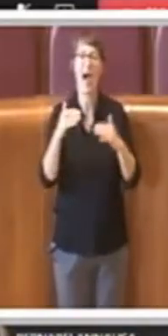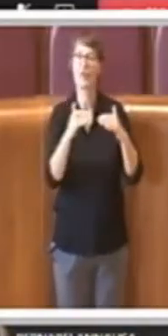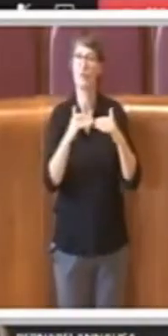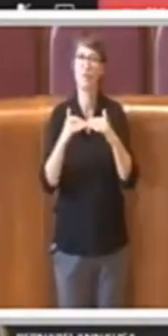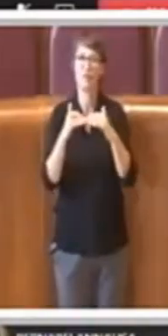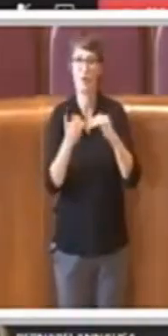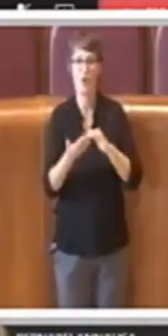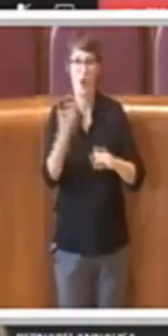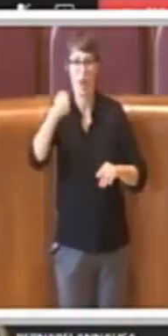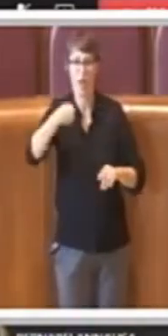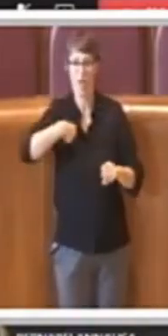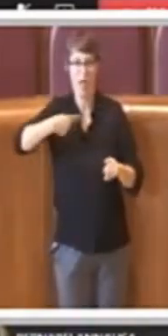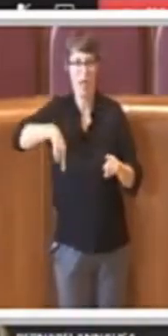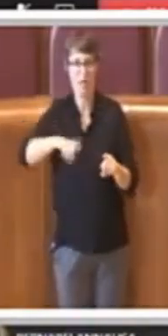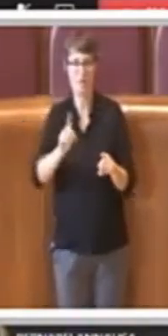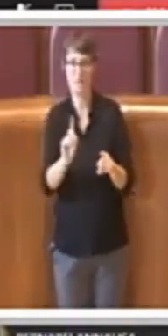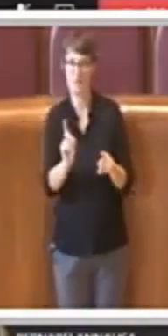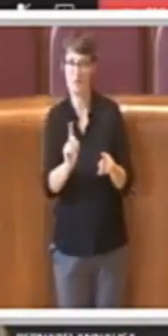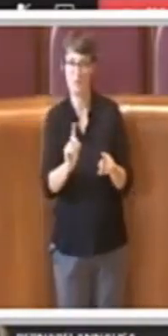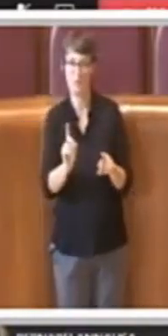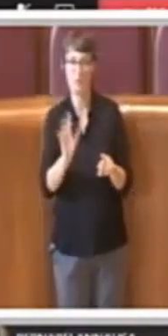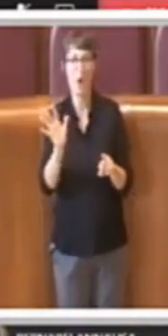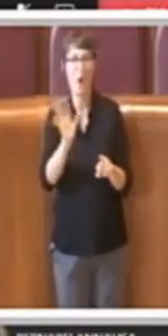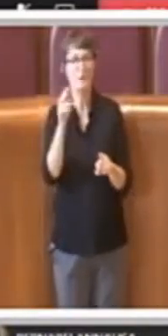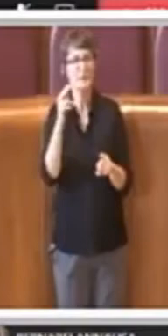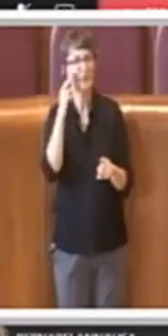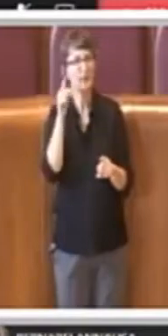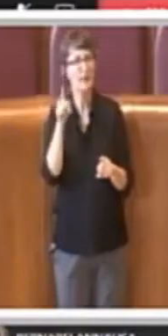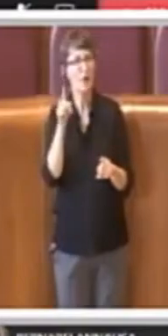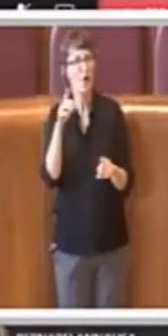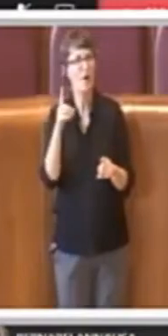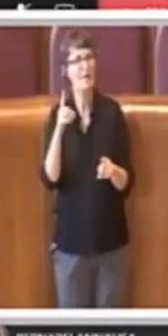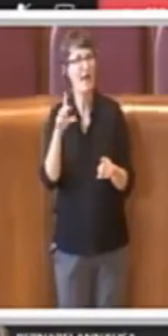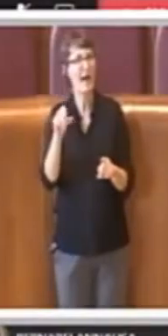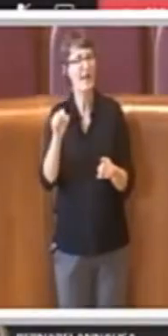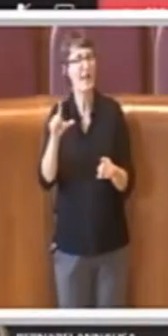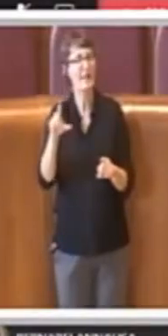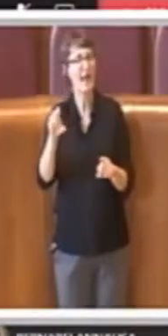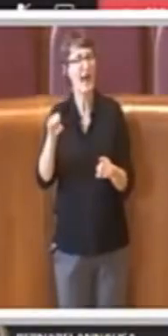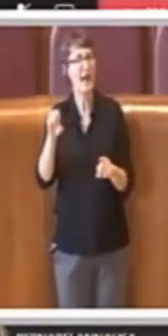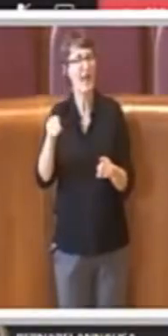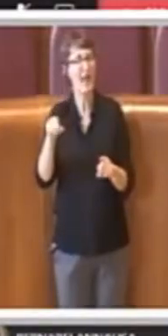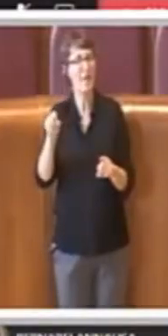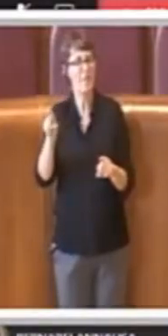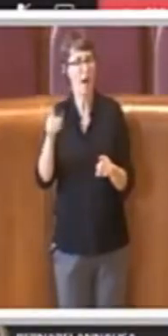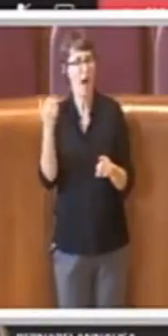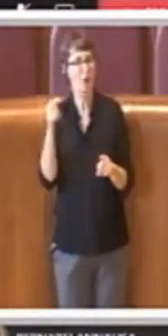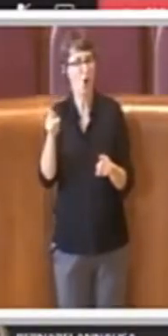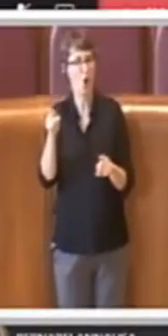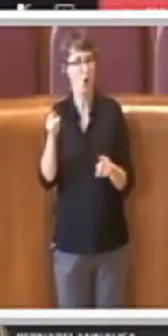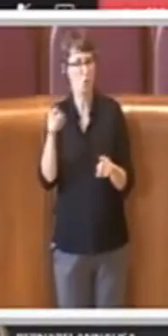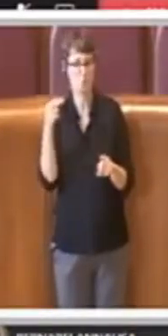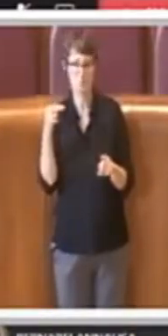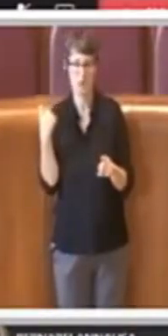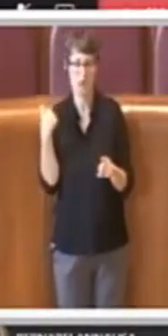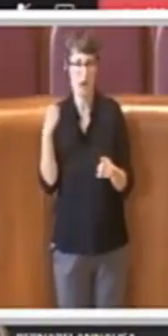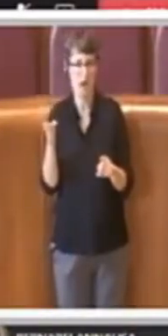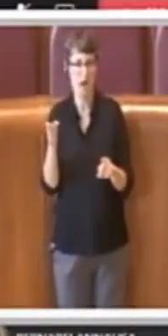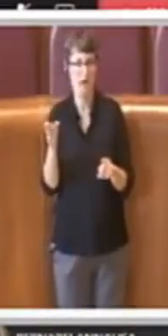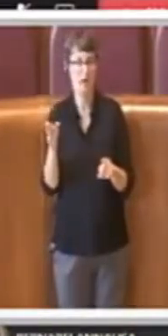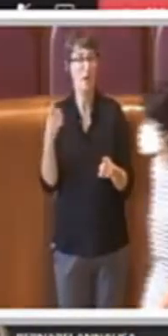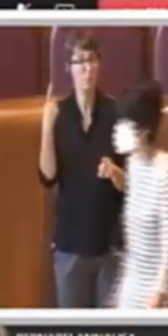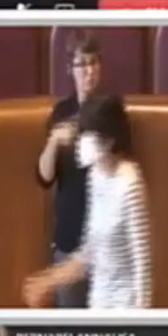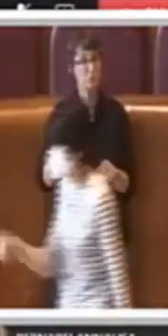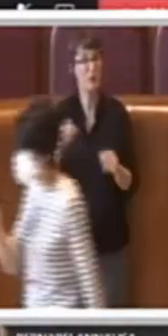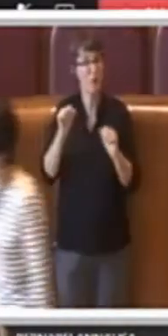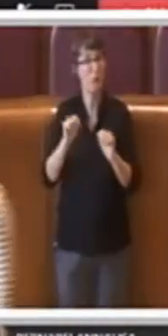sbagliare, ma mi sembra di ricordare che sia stato D'Alema a toglierlo anni fa e quello forse poteva in realtà calmerare l